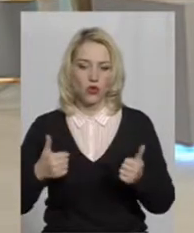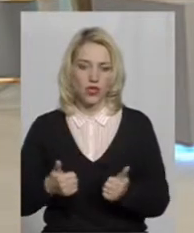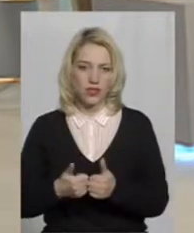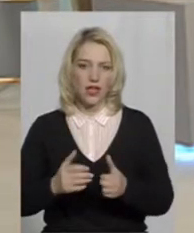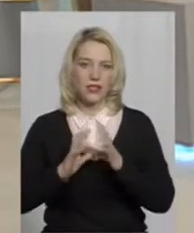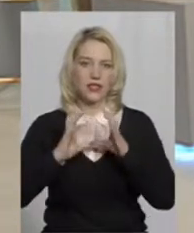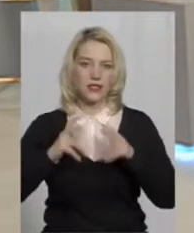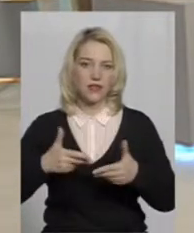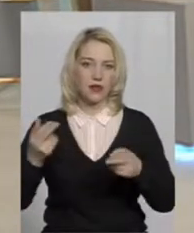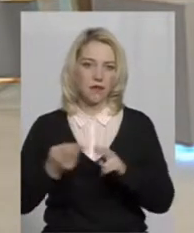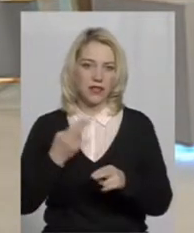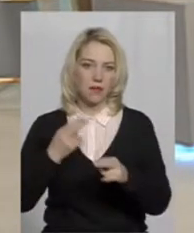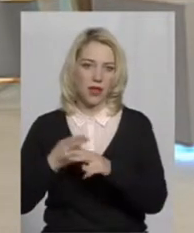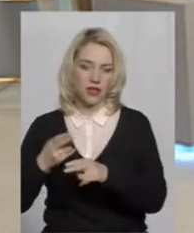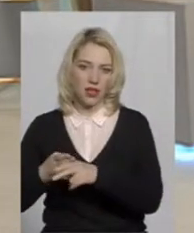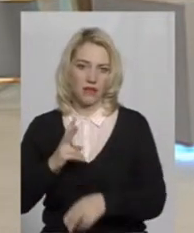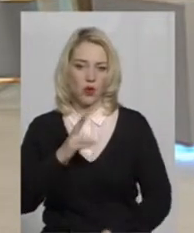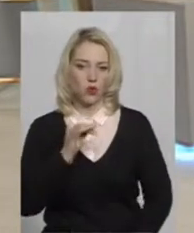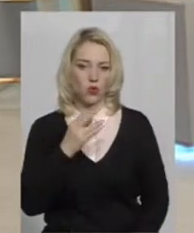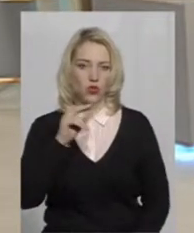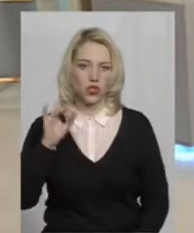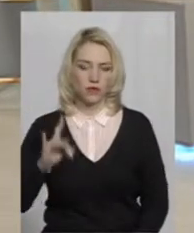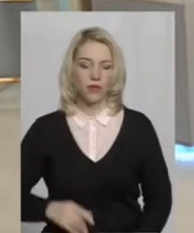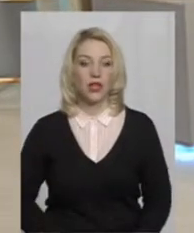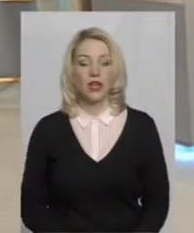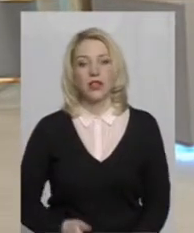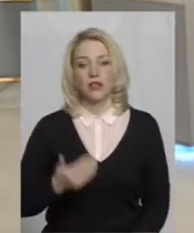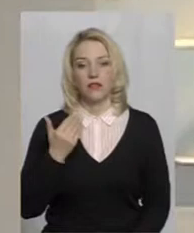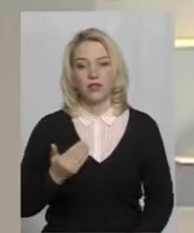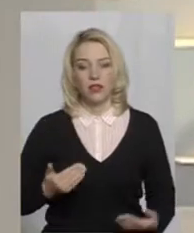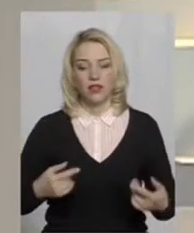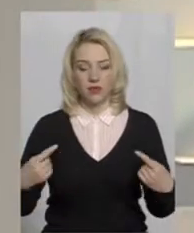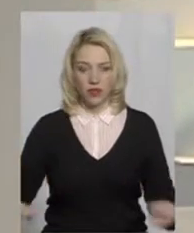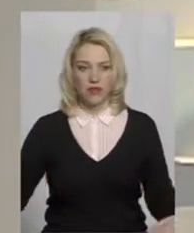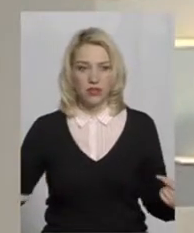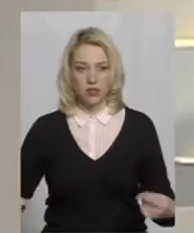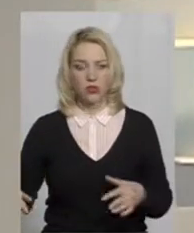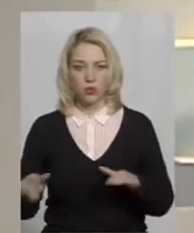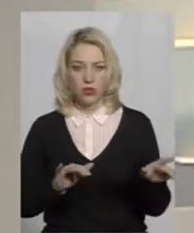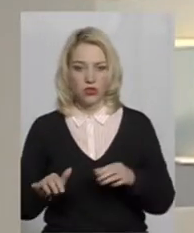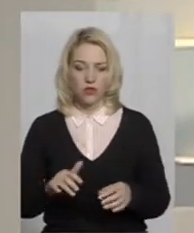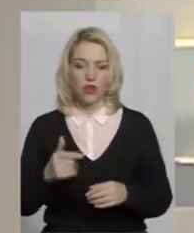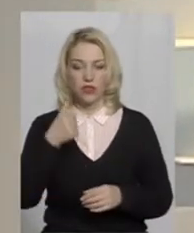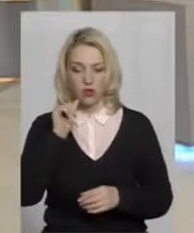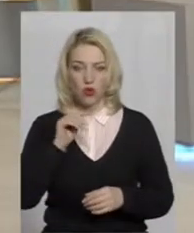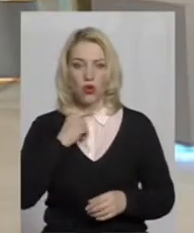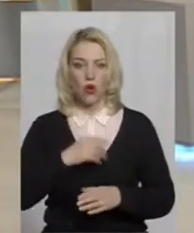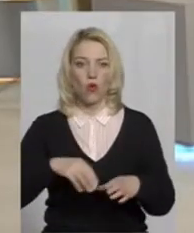Віктором Кучером. Добрий вечір. Добрий вечір. Пане Вікторе, ви пересуваєтесь на візку. Учора голосували вдома?